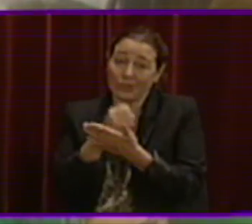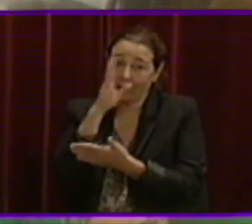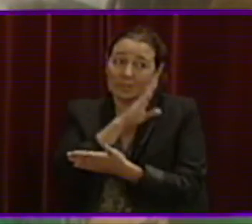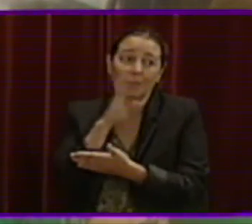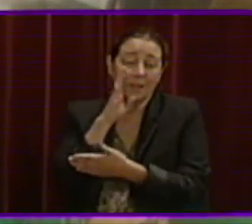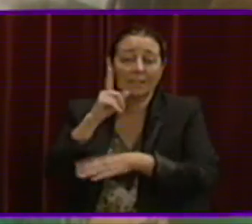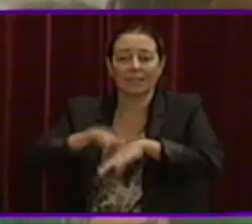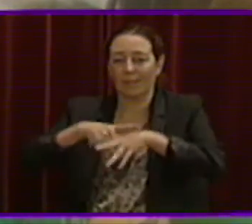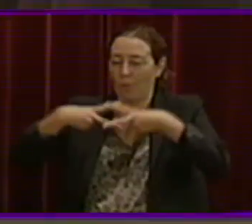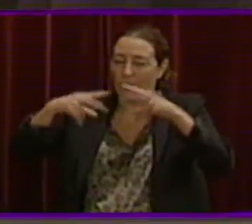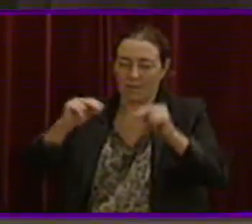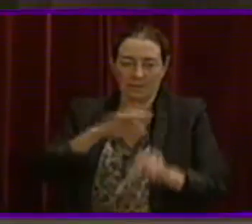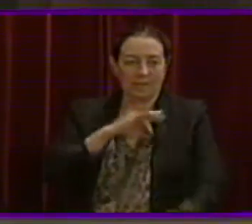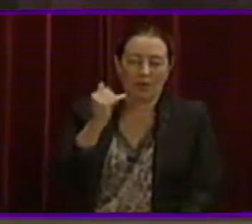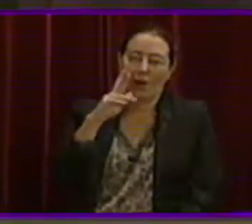Jaraba, el seu temps ha acabat.